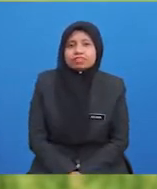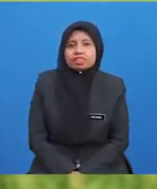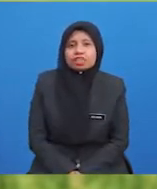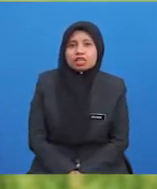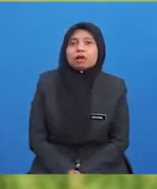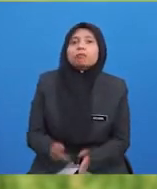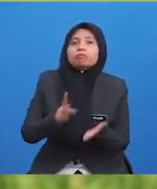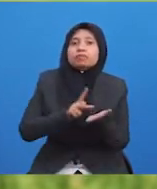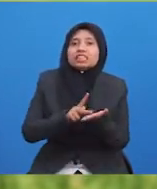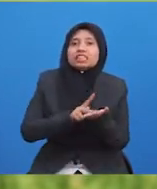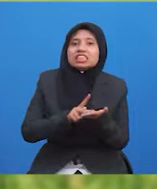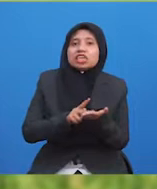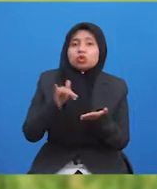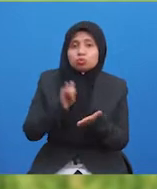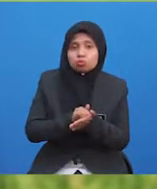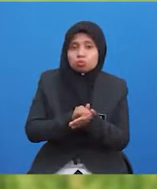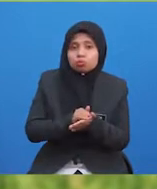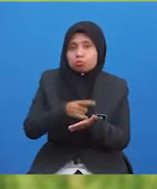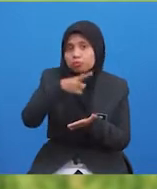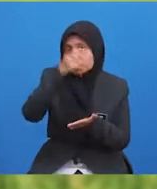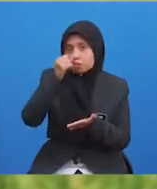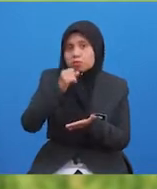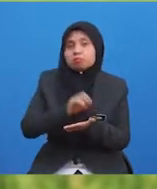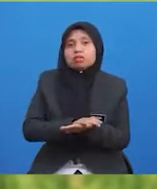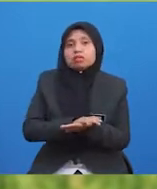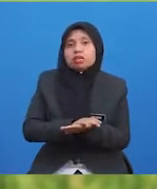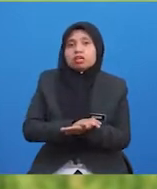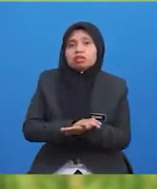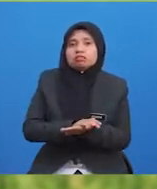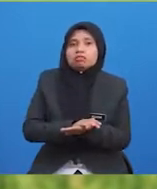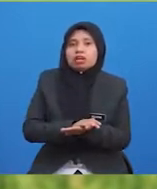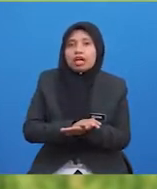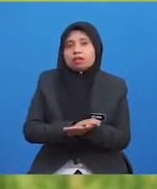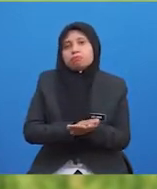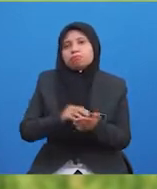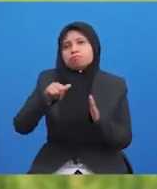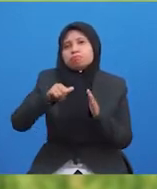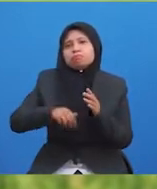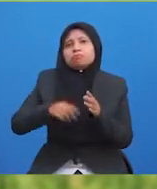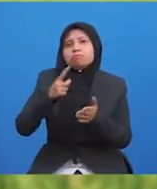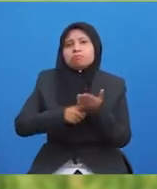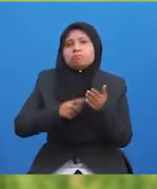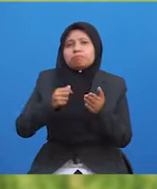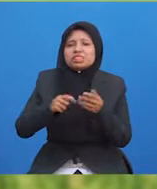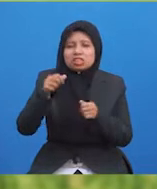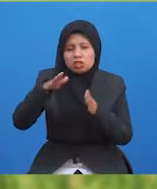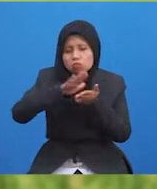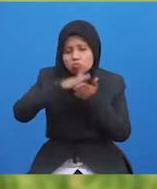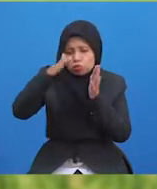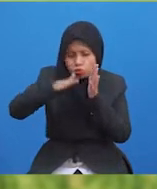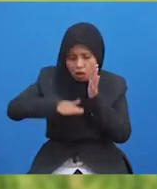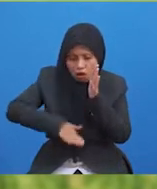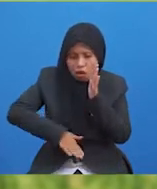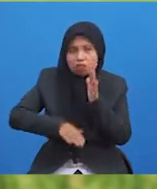Kesan buruk dari tindakan ini juga menyebabkan prestasi pemain yang dicederakan dan yang